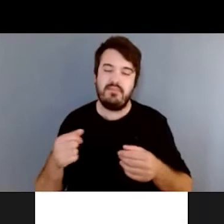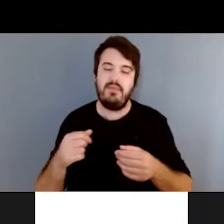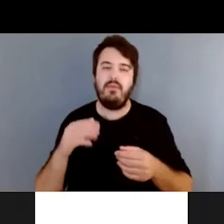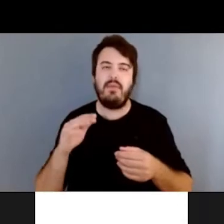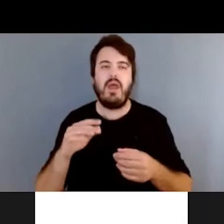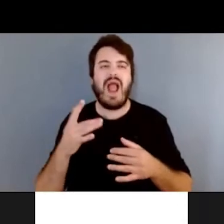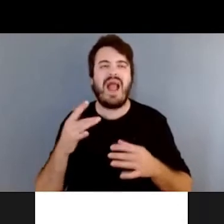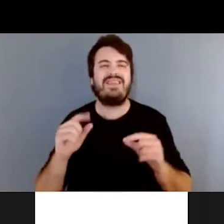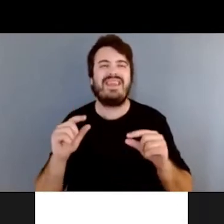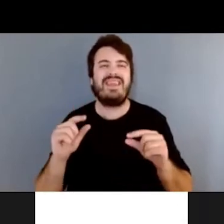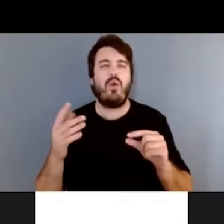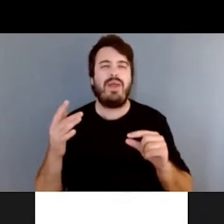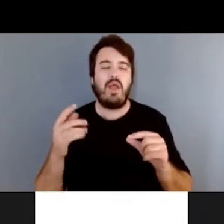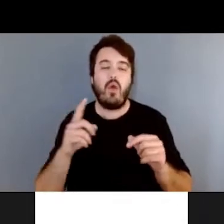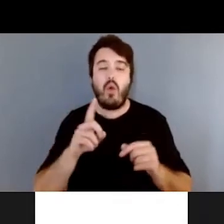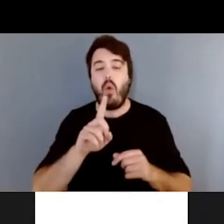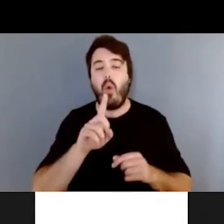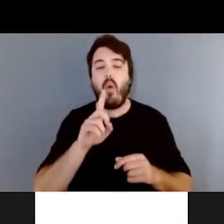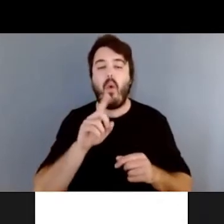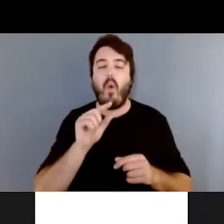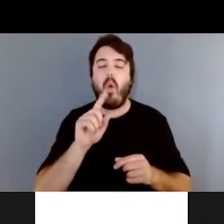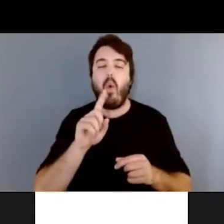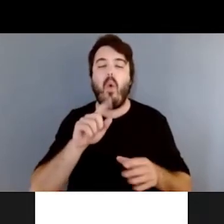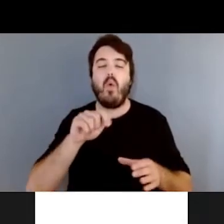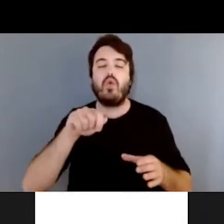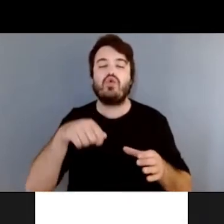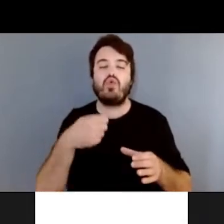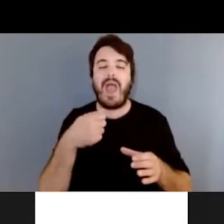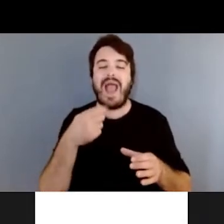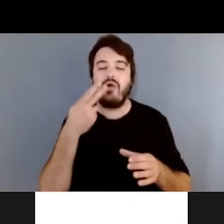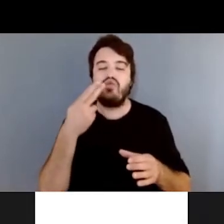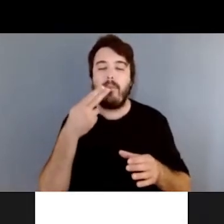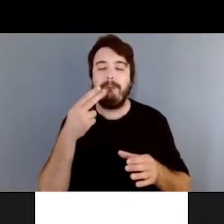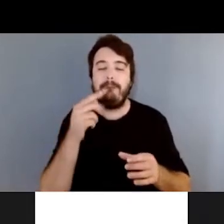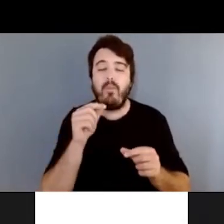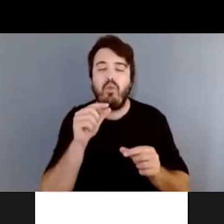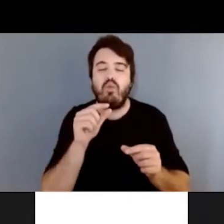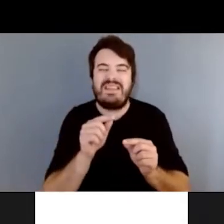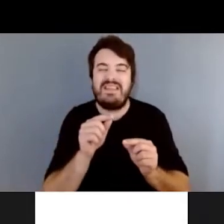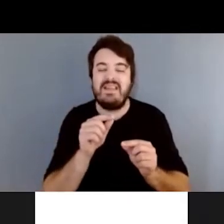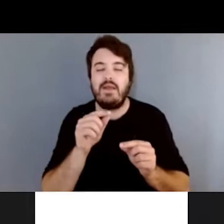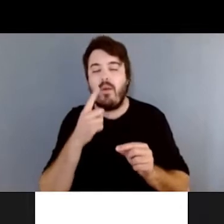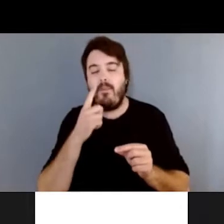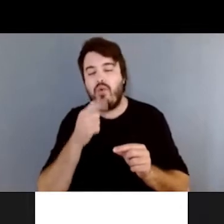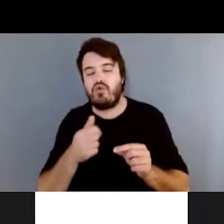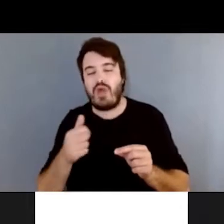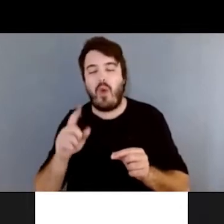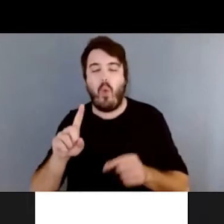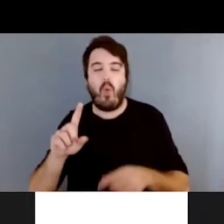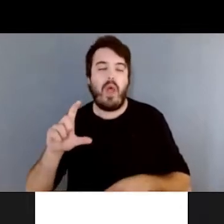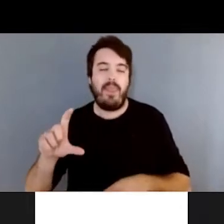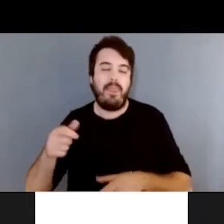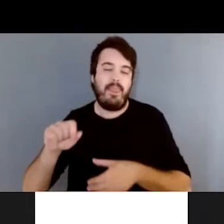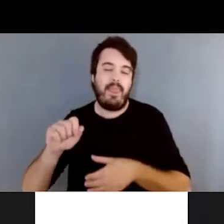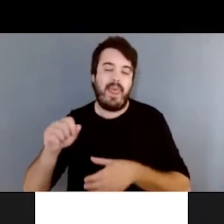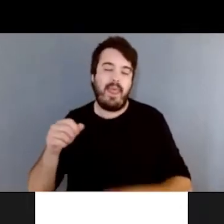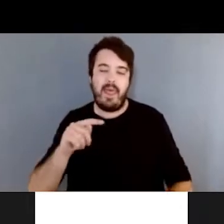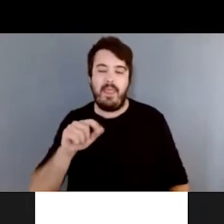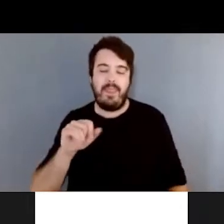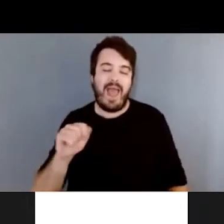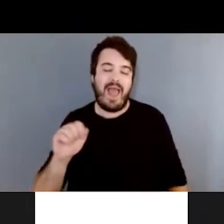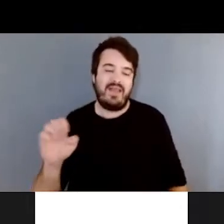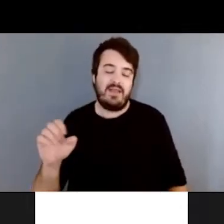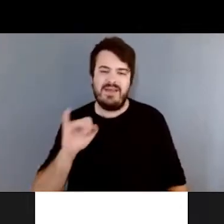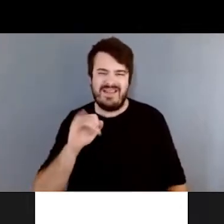pas tout à fait une cuillerée à soupe par tasse. Puis vous allez voir au goût. Si c'est trop fort, si ça vous irrite,